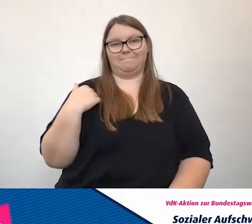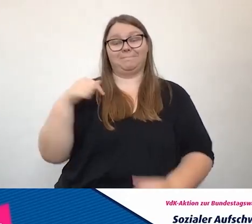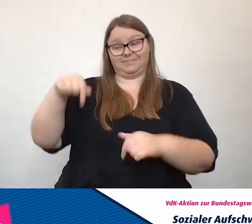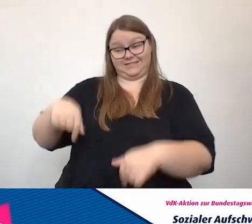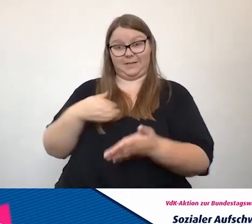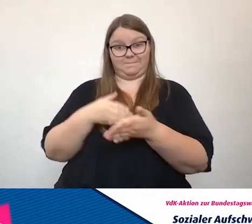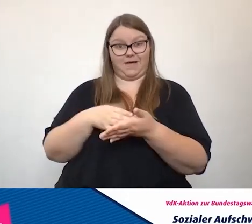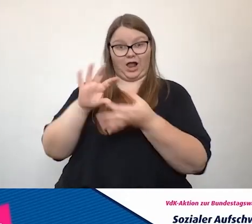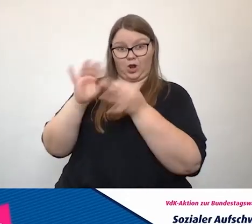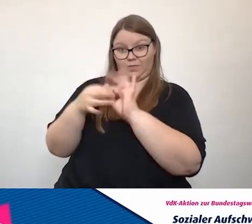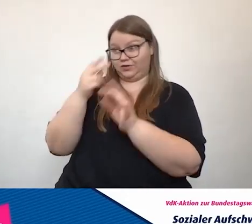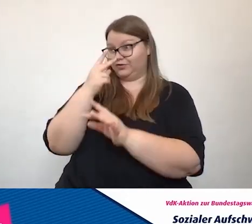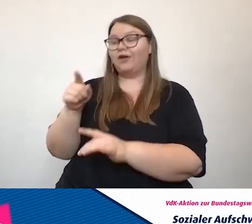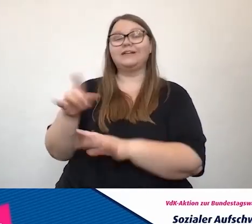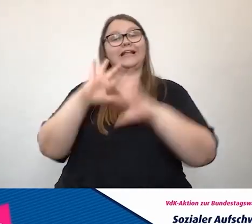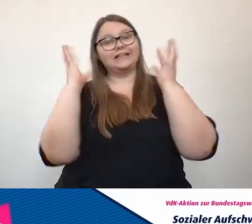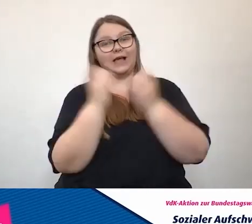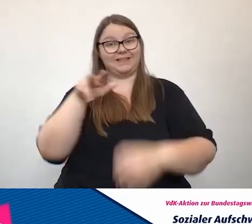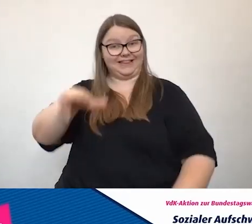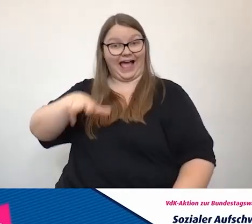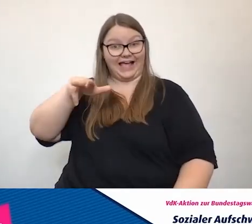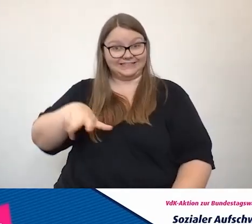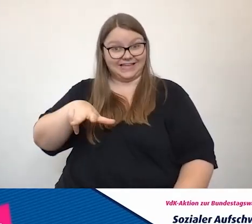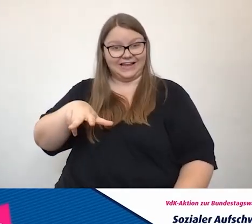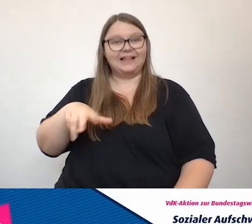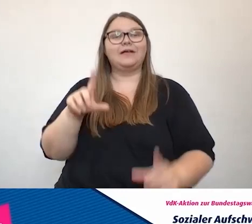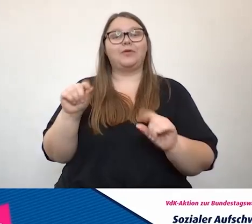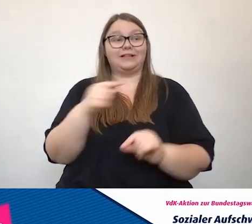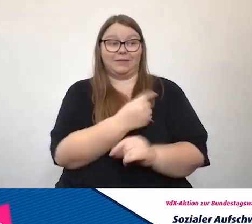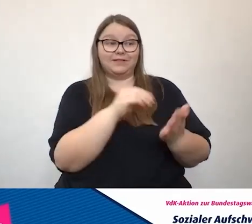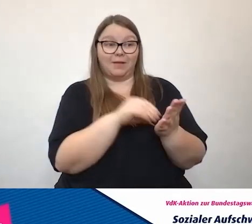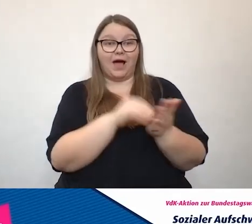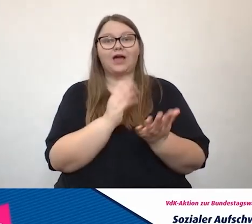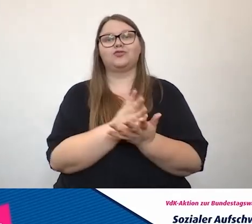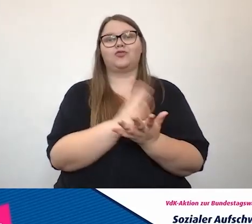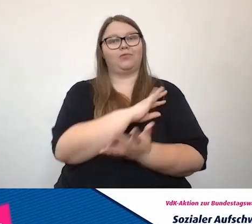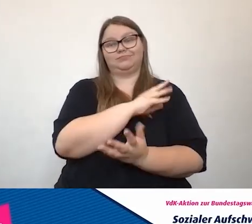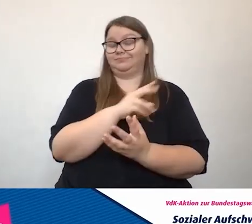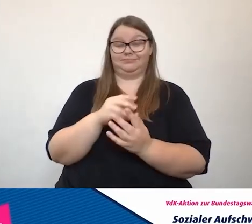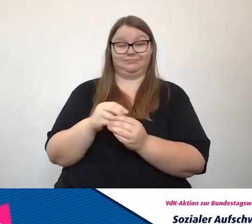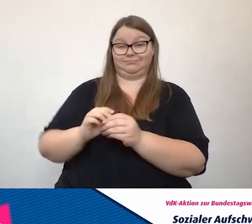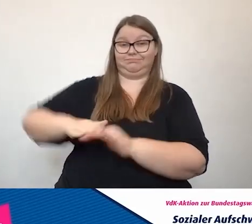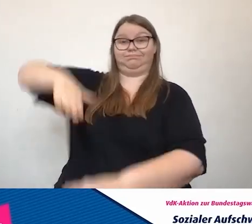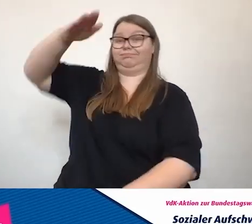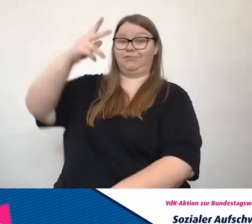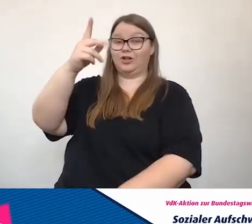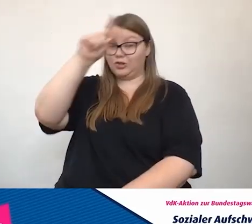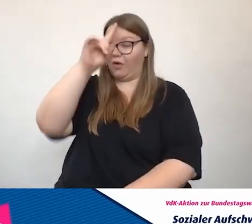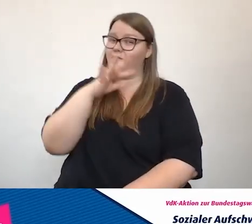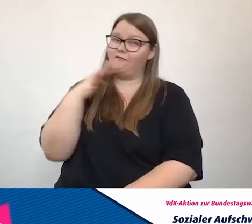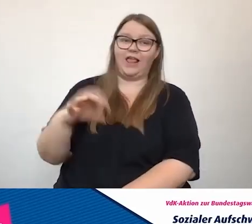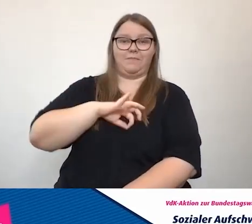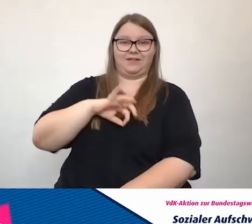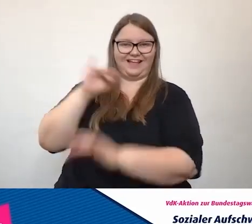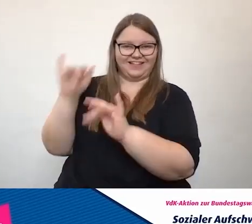Paralympics, da haben wir 13 Medaillen, also du hast, wenn du mitgemacht hättest, du hättest schon ein Drittel der Medaillen der Deutschen gewonnen. Darüber wird es vielleicht gleich nochmal zu reden